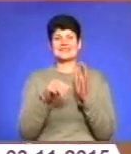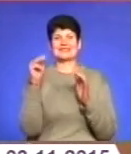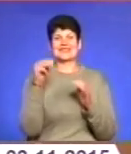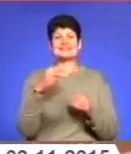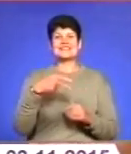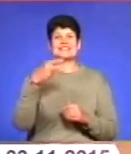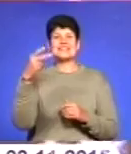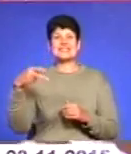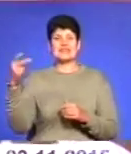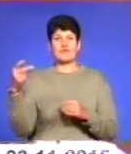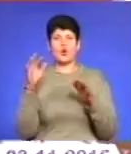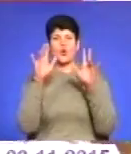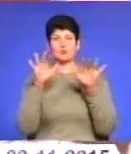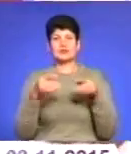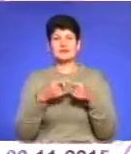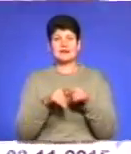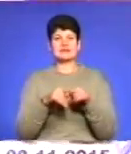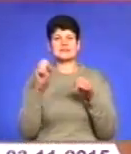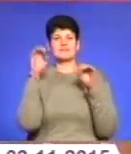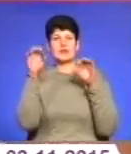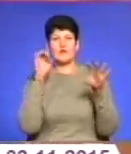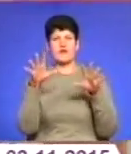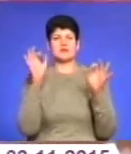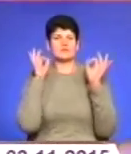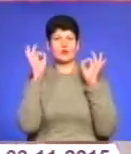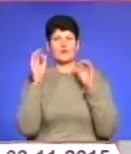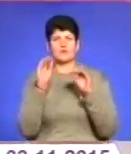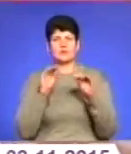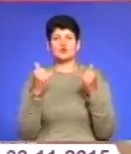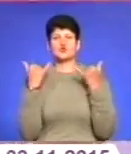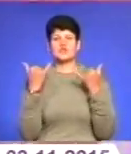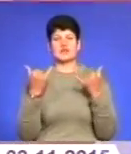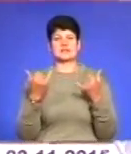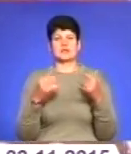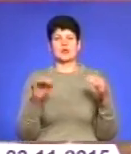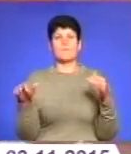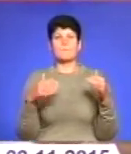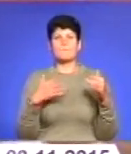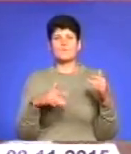євро. Комп'ютерна техніка, світлове та звукове обладнання, сучасні музичні інструменти.